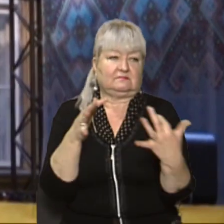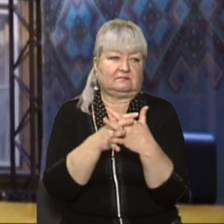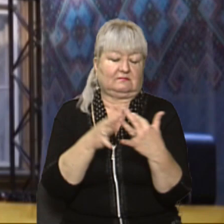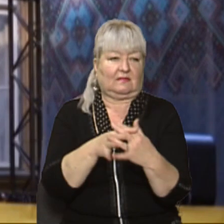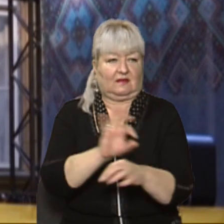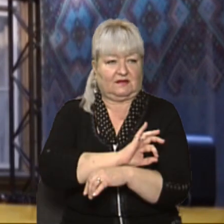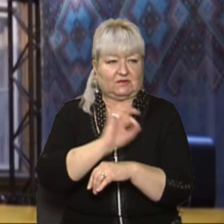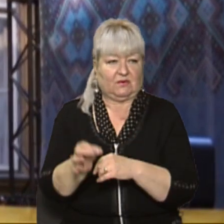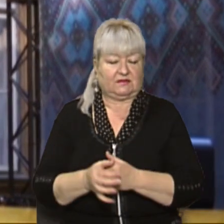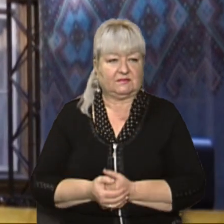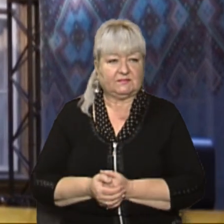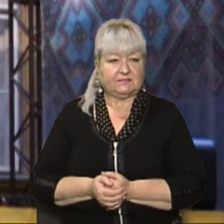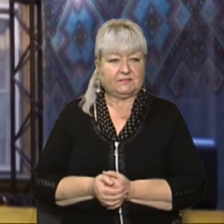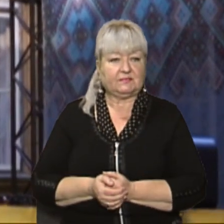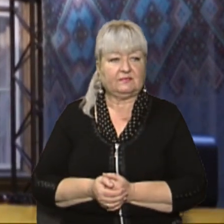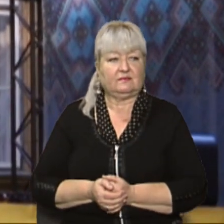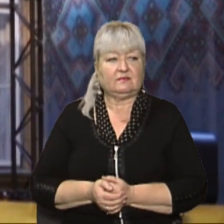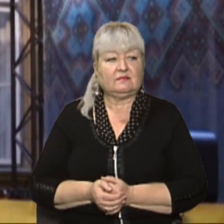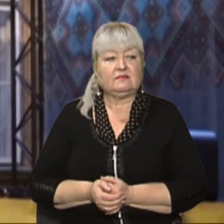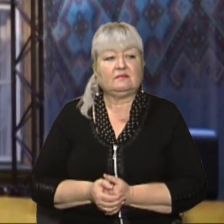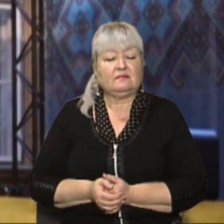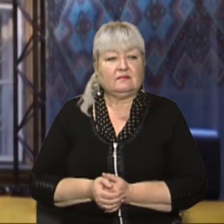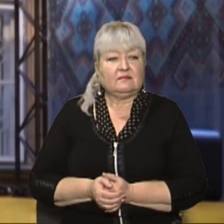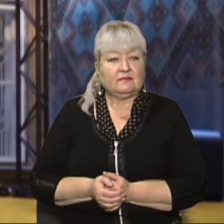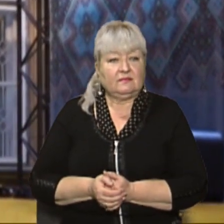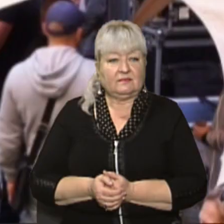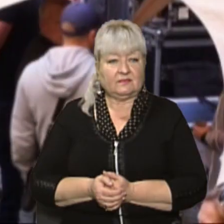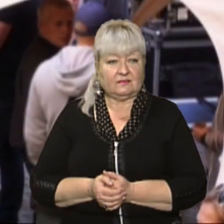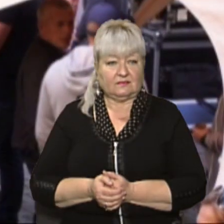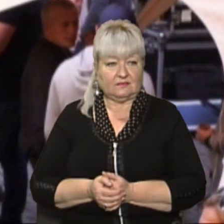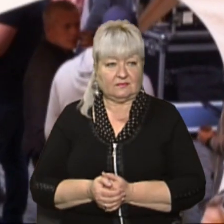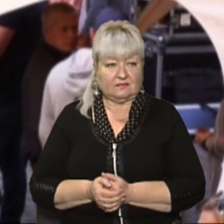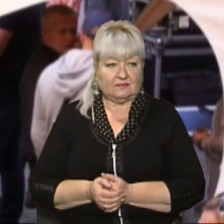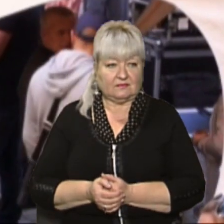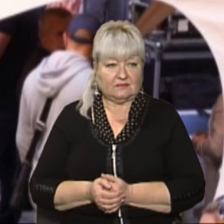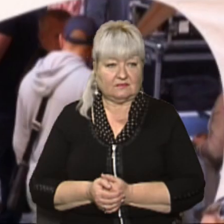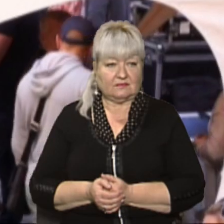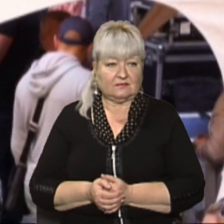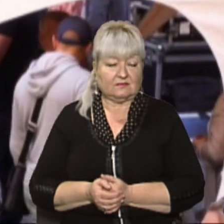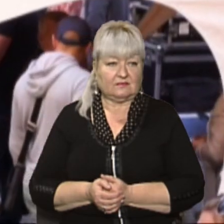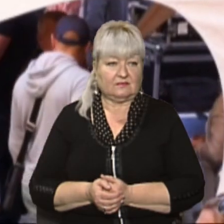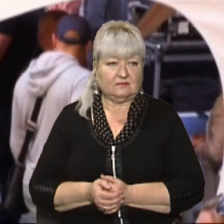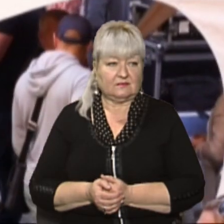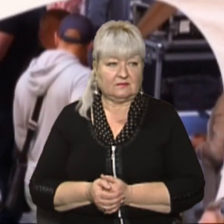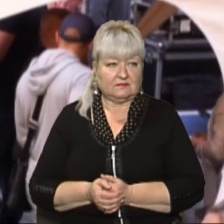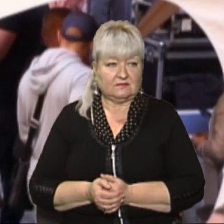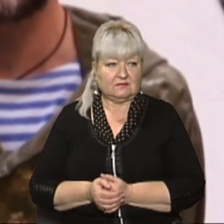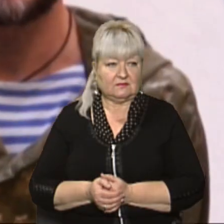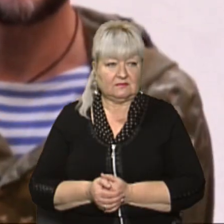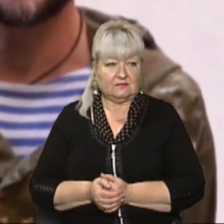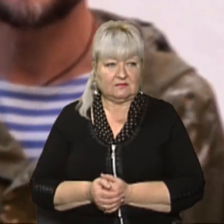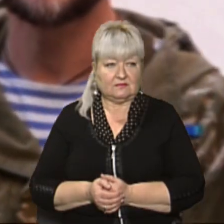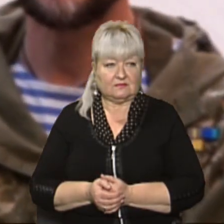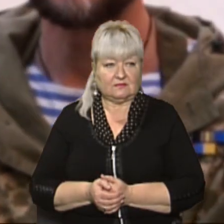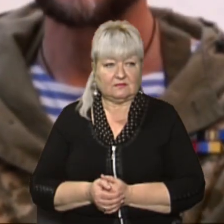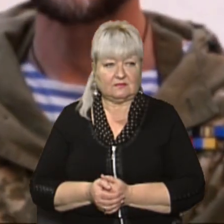йдемо із Карпатського краю, де мовниці населених будів, і за